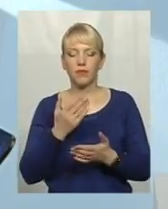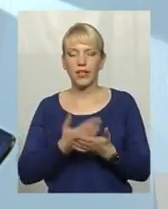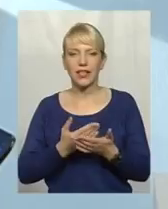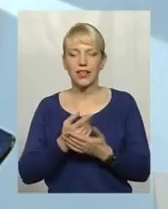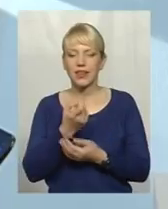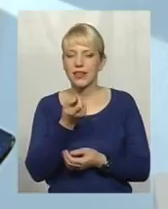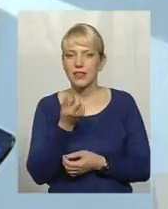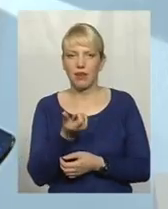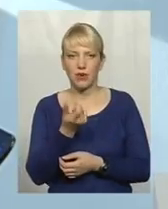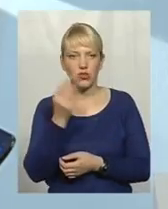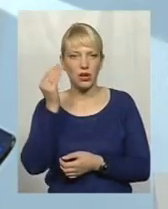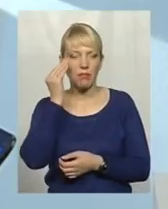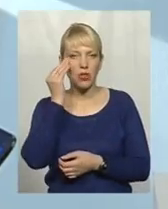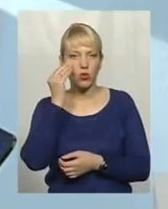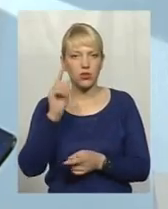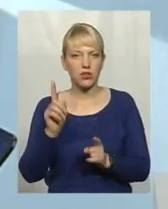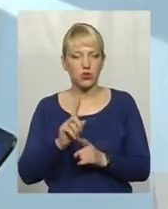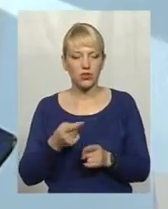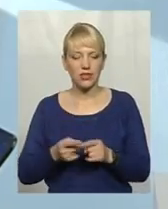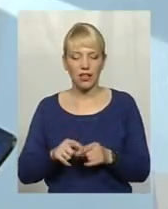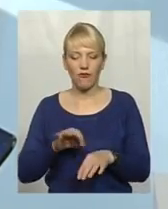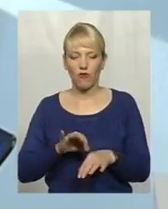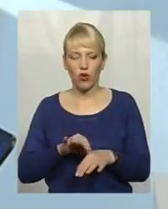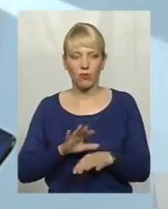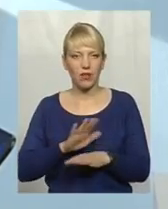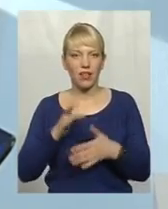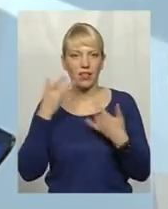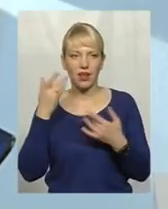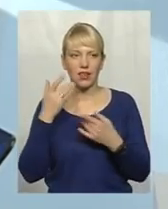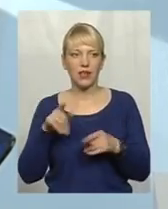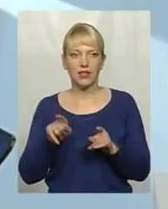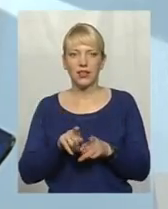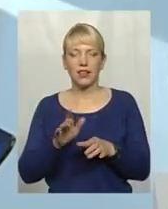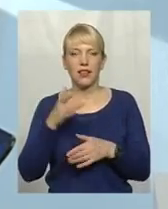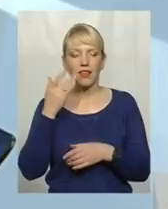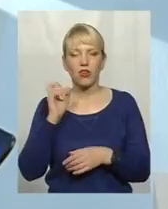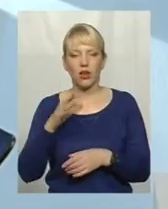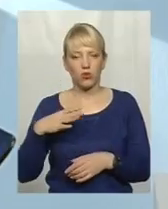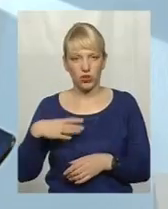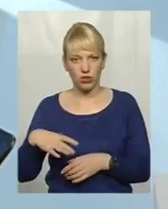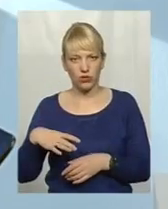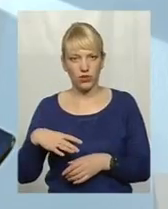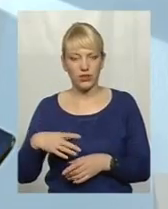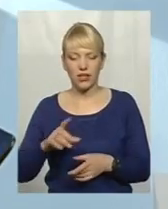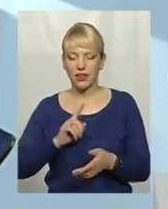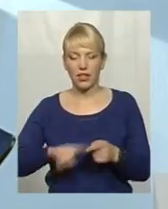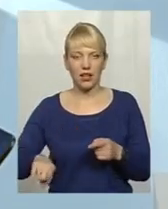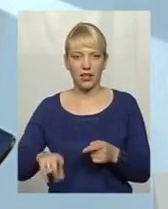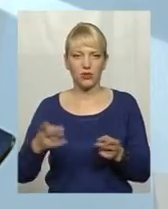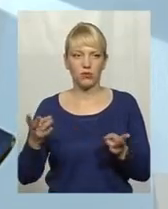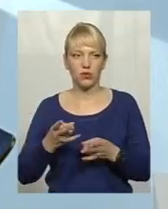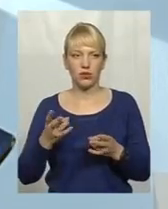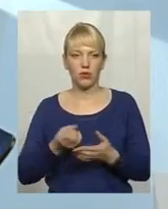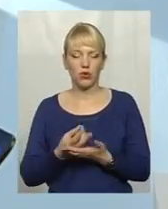підозрах, що хвороба протікає не так легко, як очікувалось, негайно потрібно